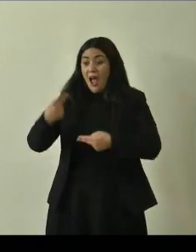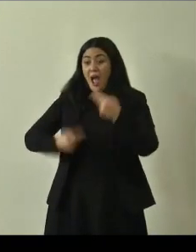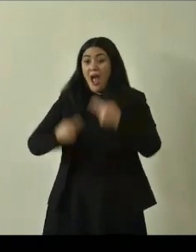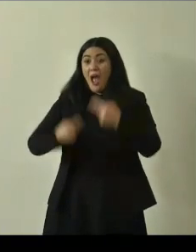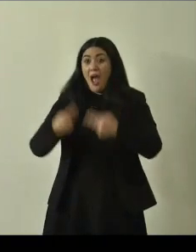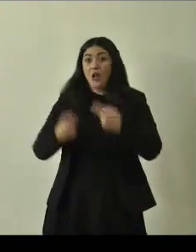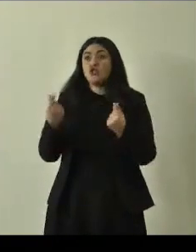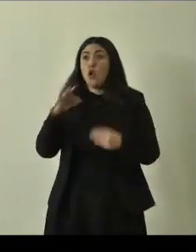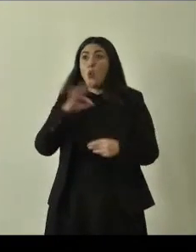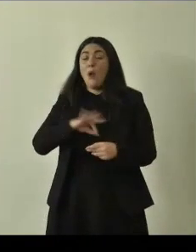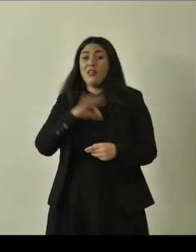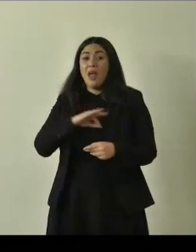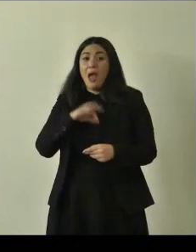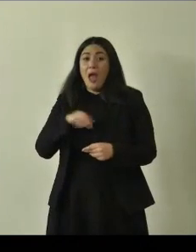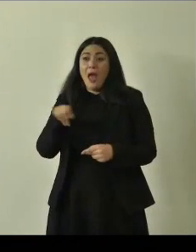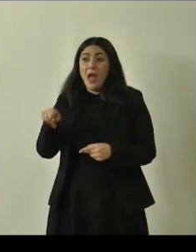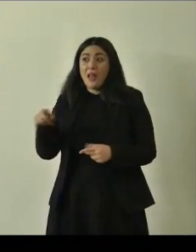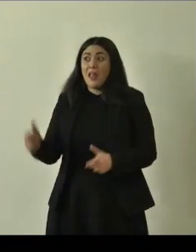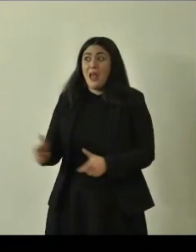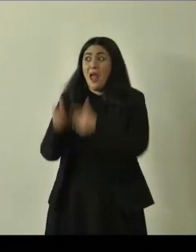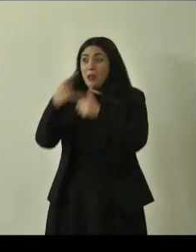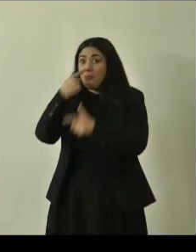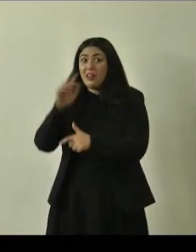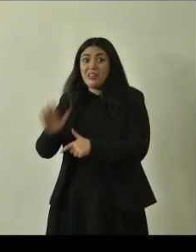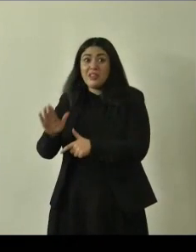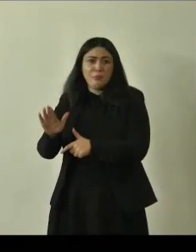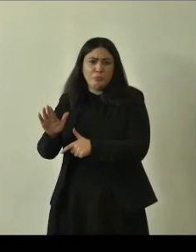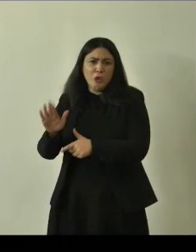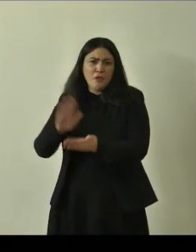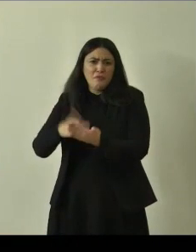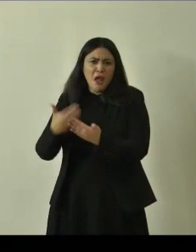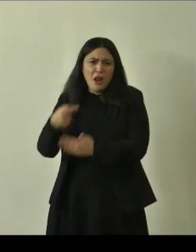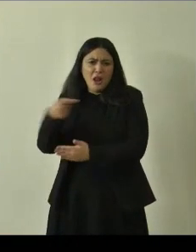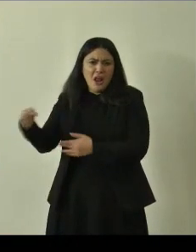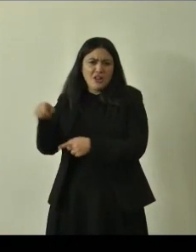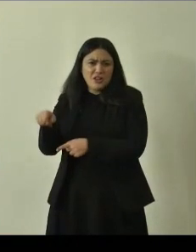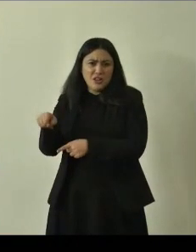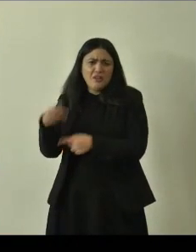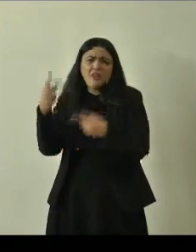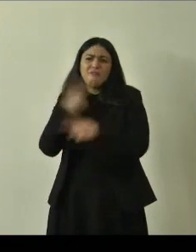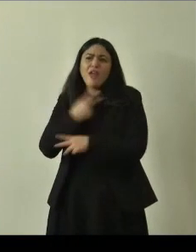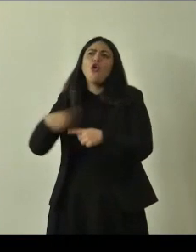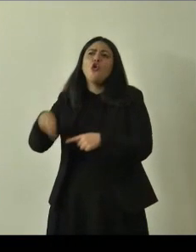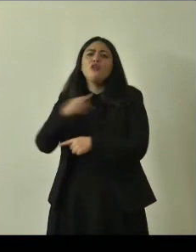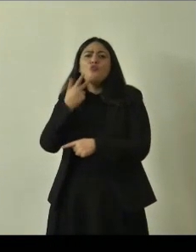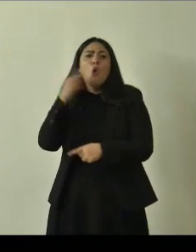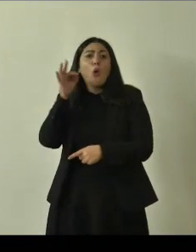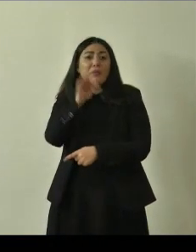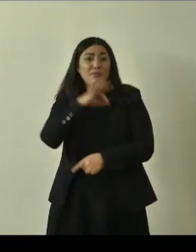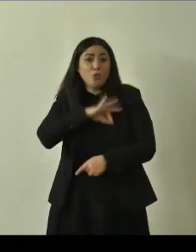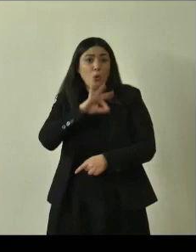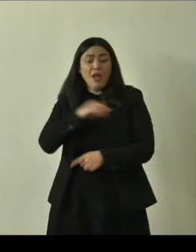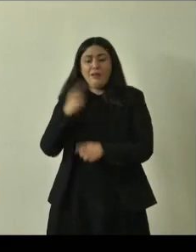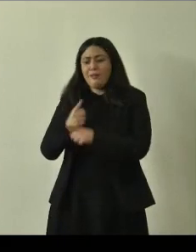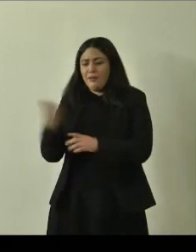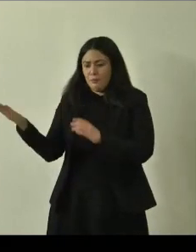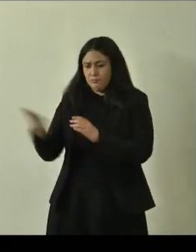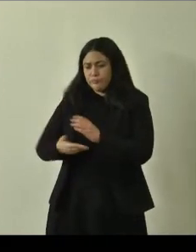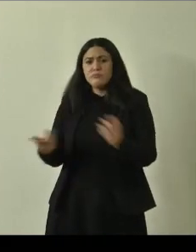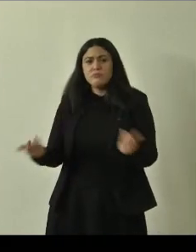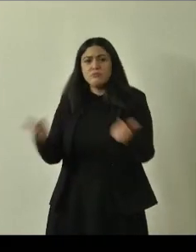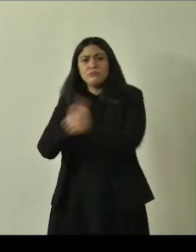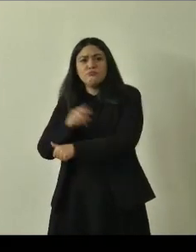un bosco è chiaro che hanno un valore negativo che andrebbero tolti e sostituiti con alberi giovani perché l'albero giovane cresce di più